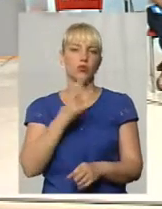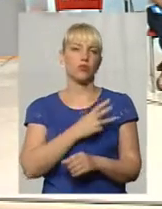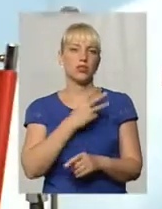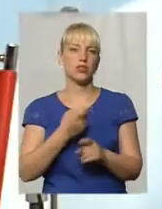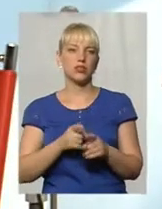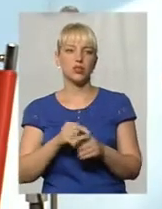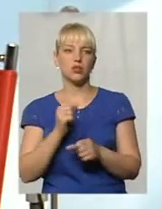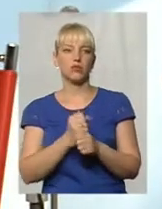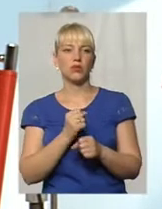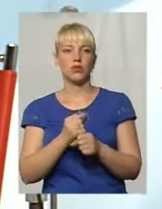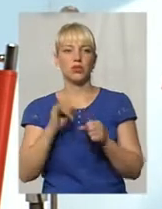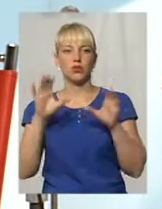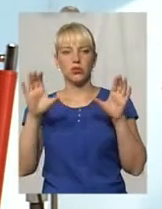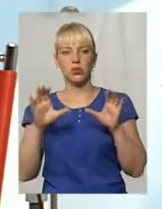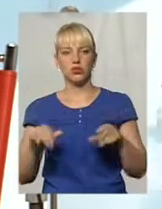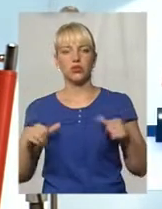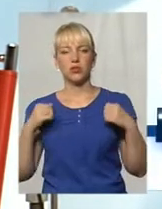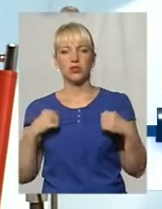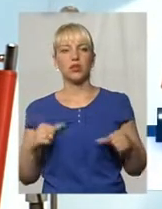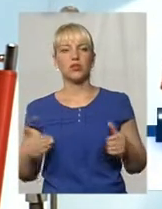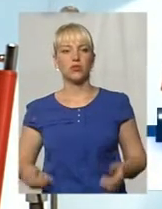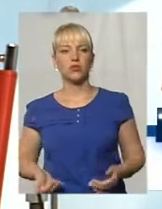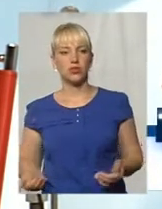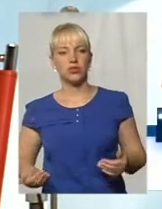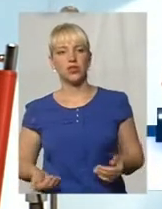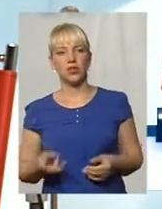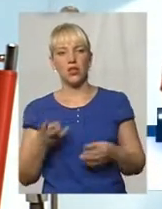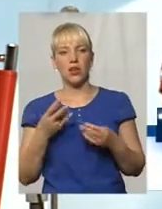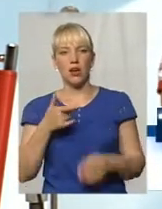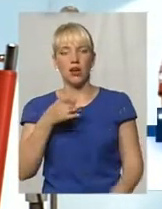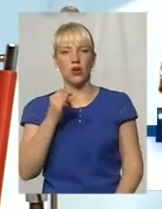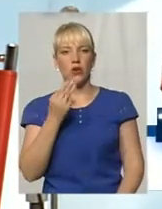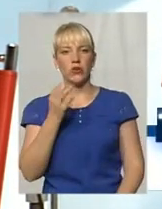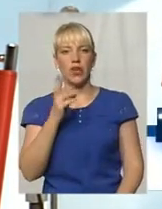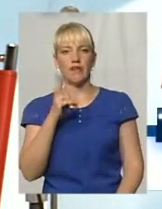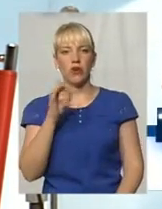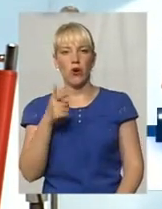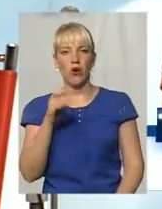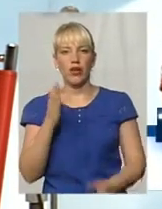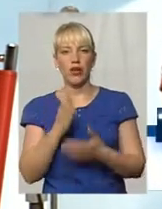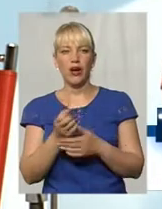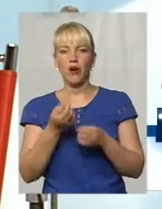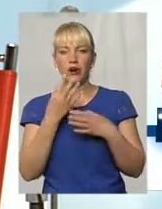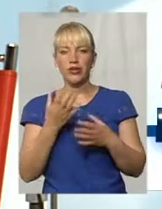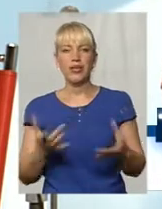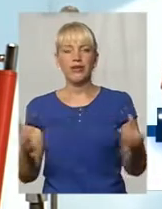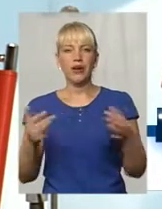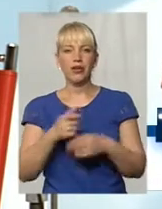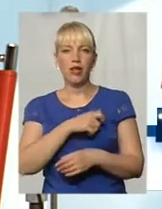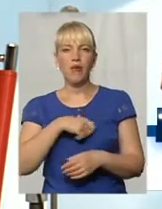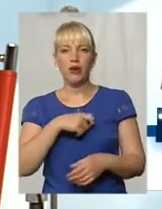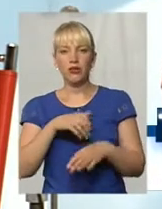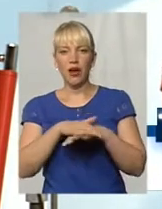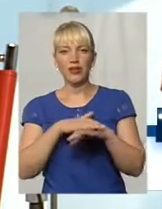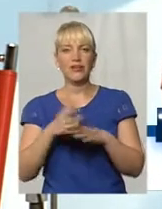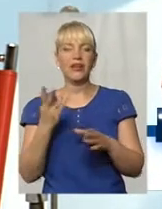зробити, узаконити і собі спокійно жити. Мінімум, там на Грушевського є хороший такий збір народних депутатів, які би